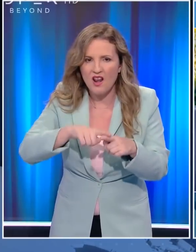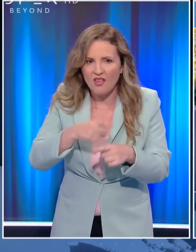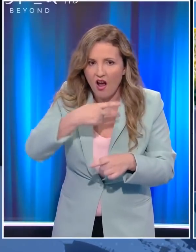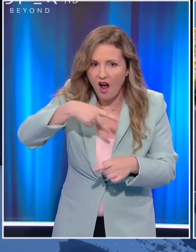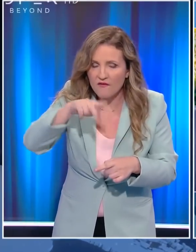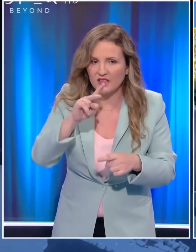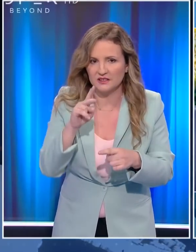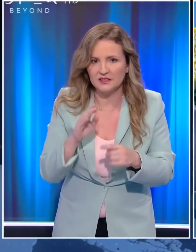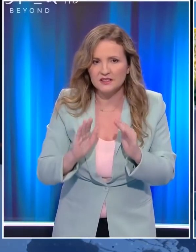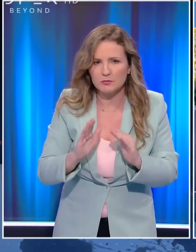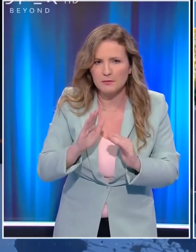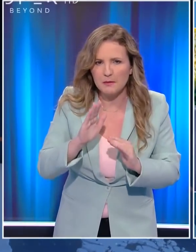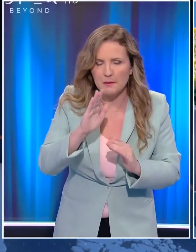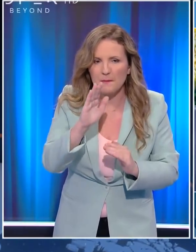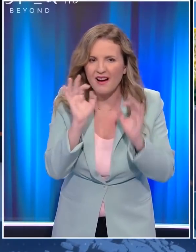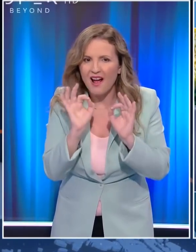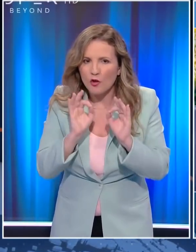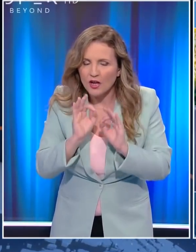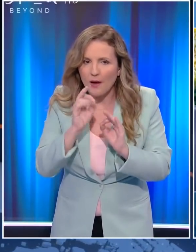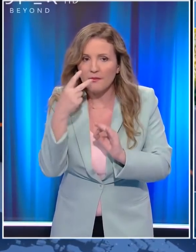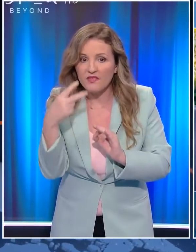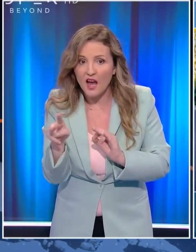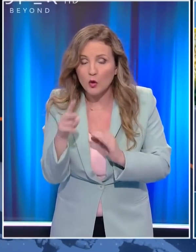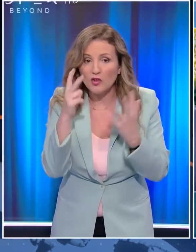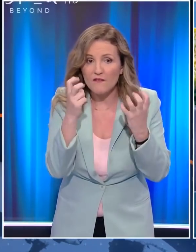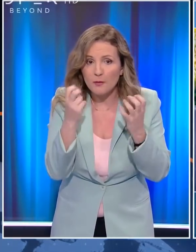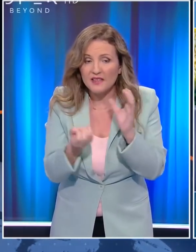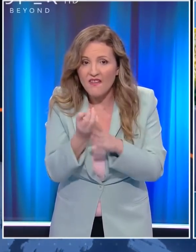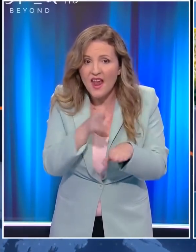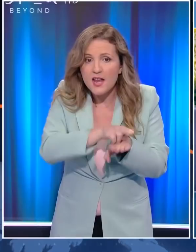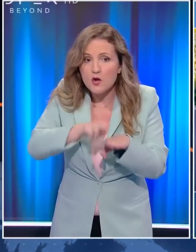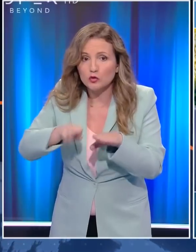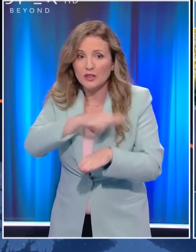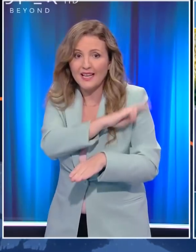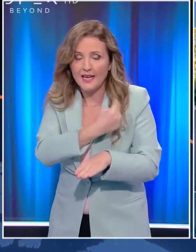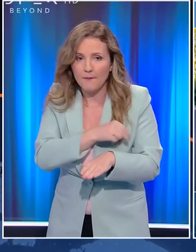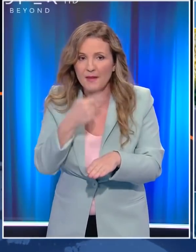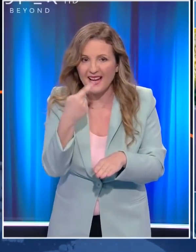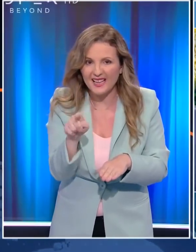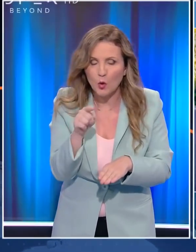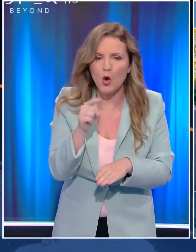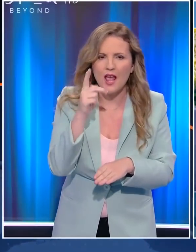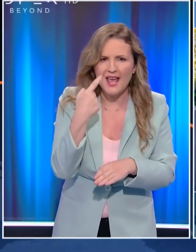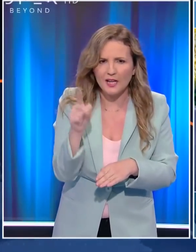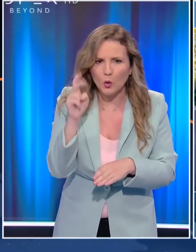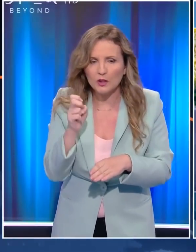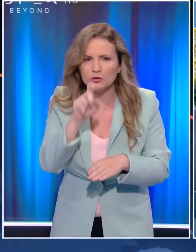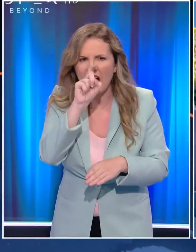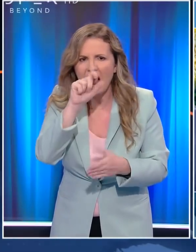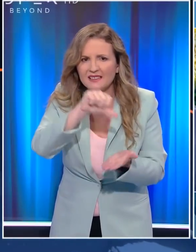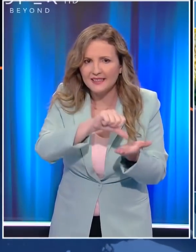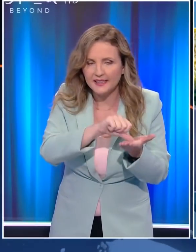ραγδέα αλλά αυξάνονται. Έχουμε περίπου 270 νέες νοσηλείες. Οι με 120 είναι στην